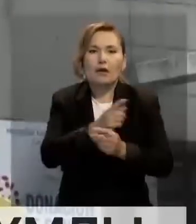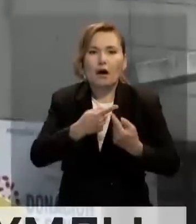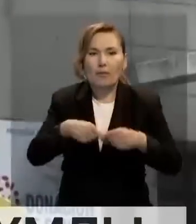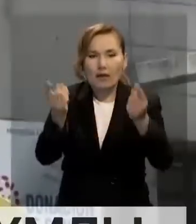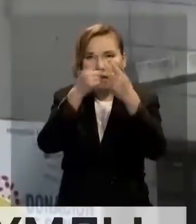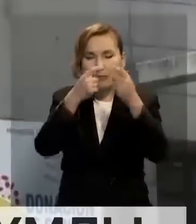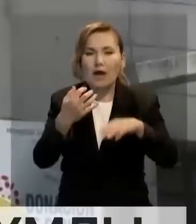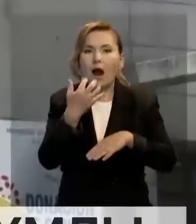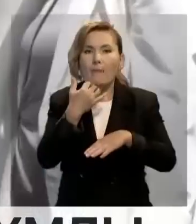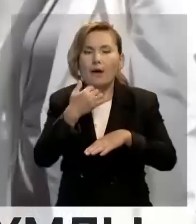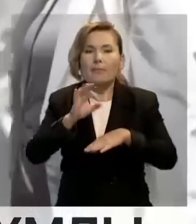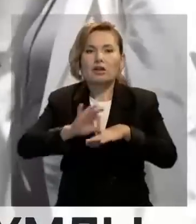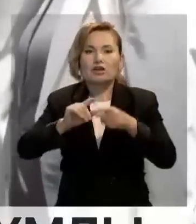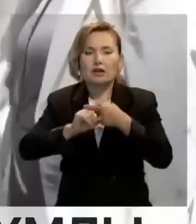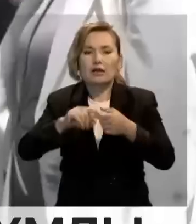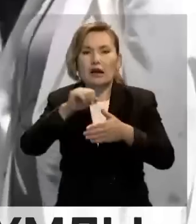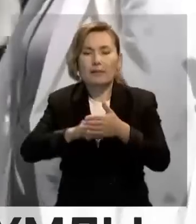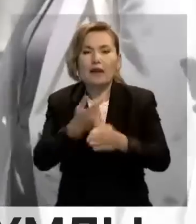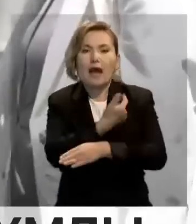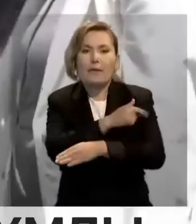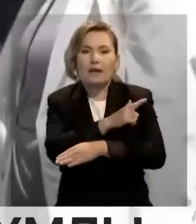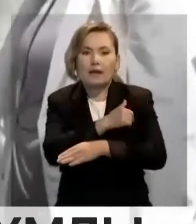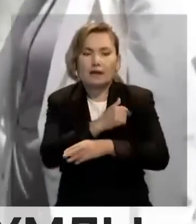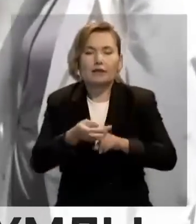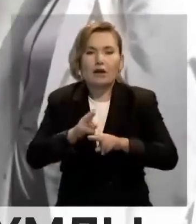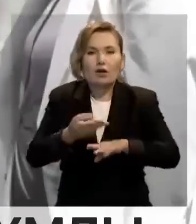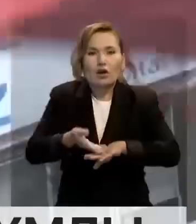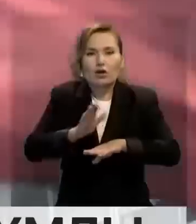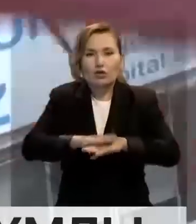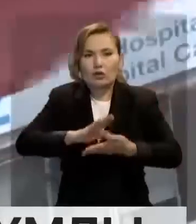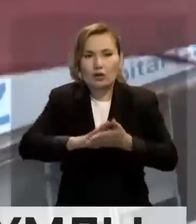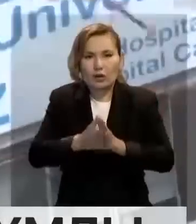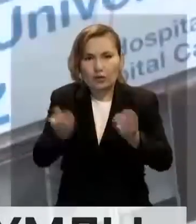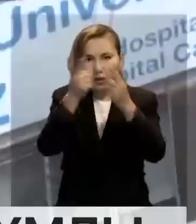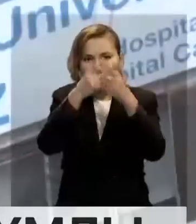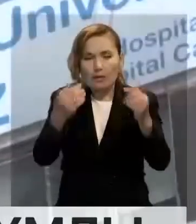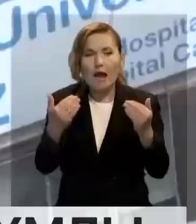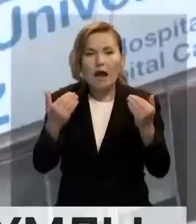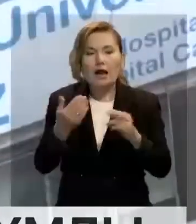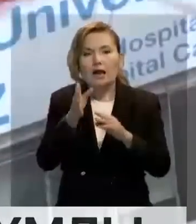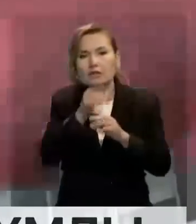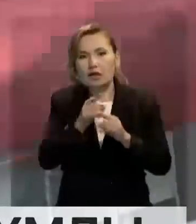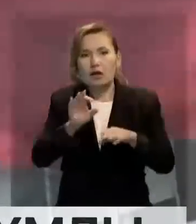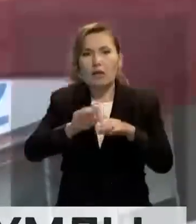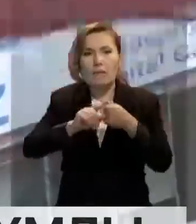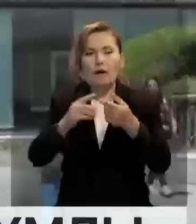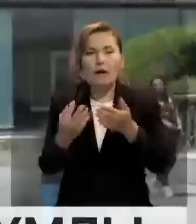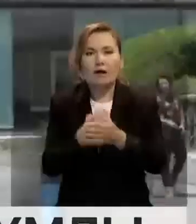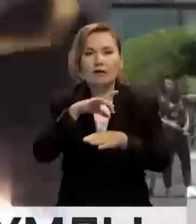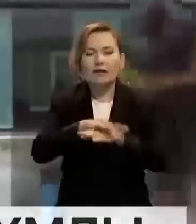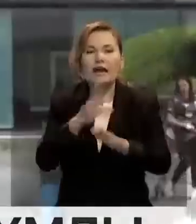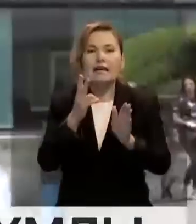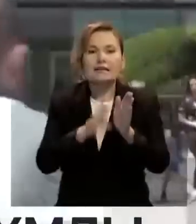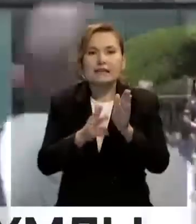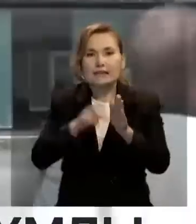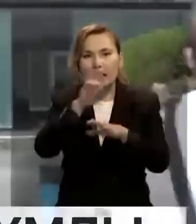ұйыма маймыл шешегіне байланысты, медицина саласында төтінші жағдай жариялаған еді. Қазіргі сәткедейін бұл вирусты 80-ге жоқ,